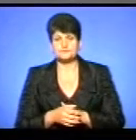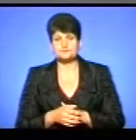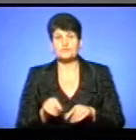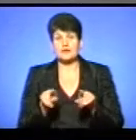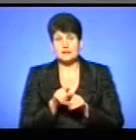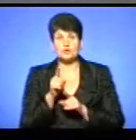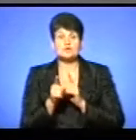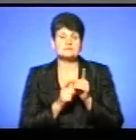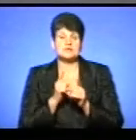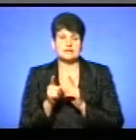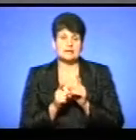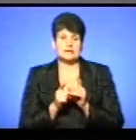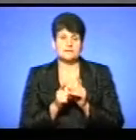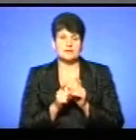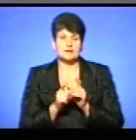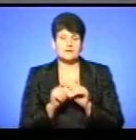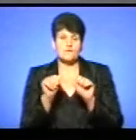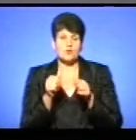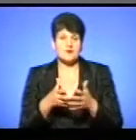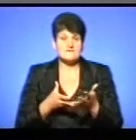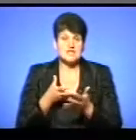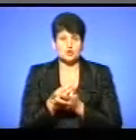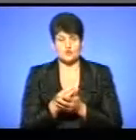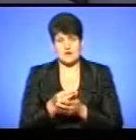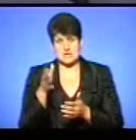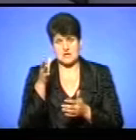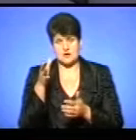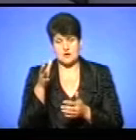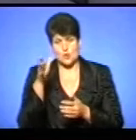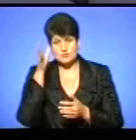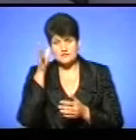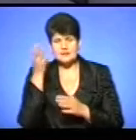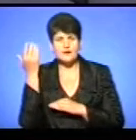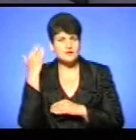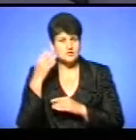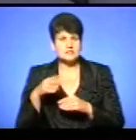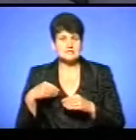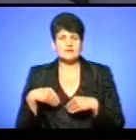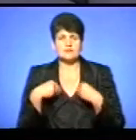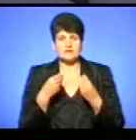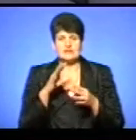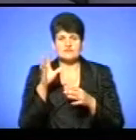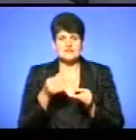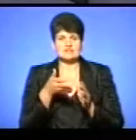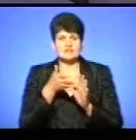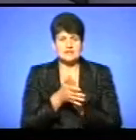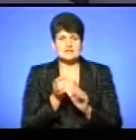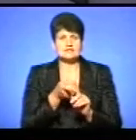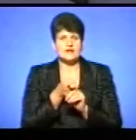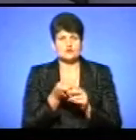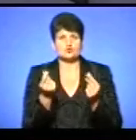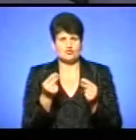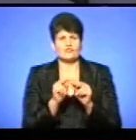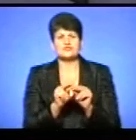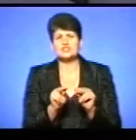змінилася формула фінансування освіти. Раніше субвенція освітня покривала всі витрати, що зв'язані з школою. Тобто, вчителі,